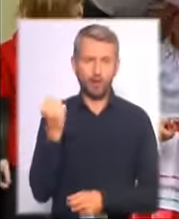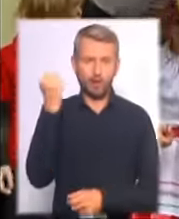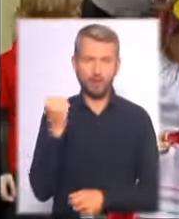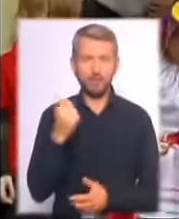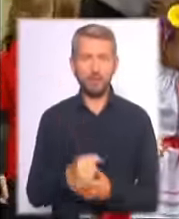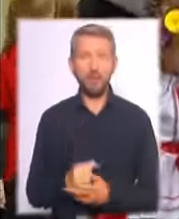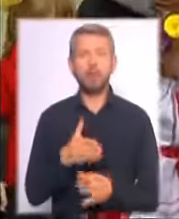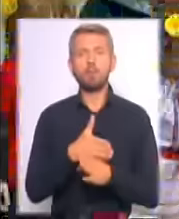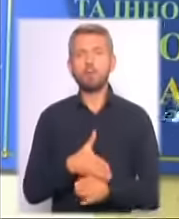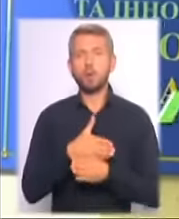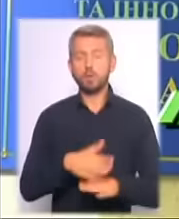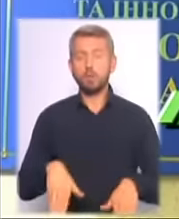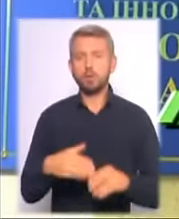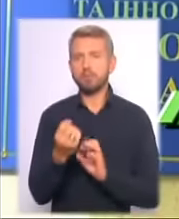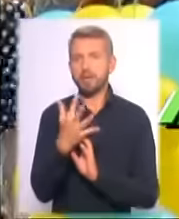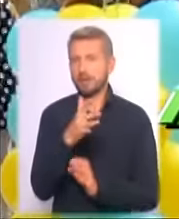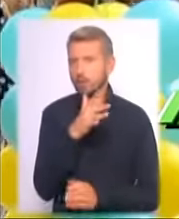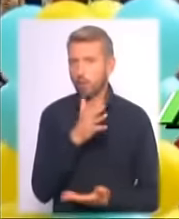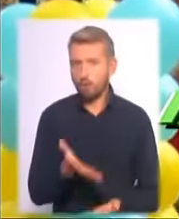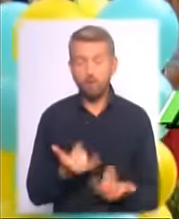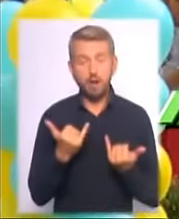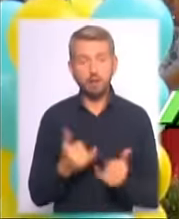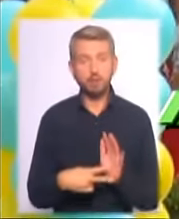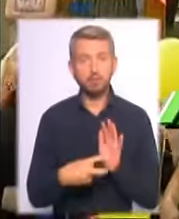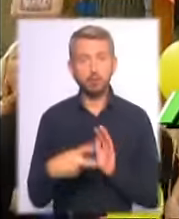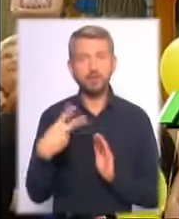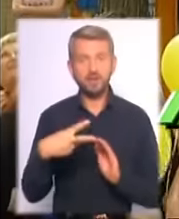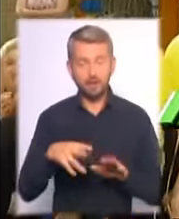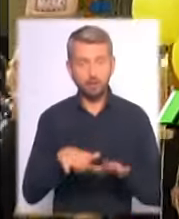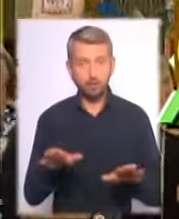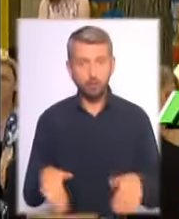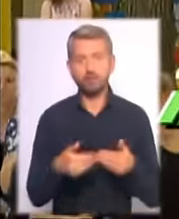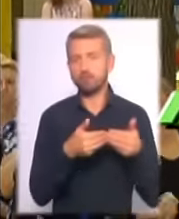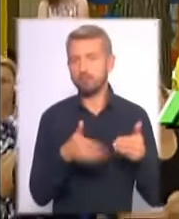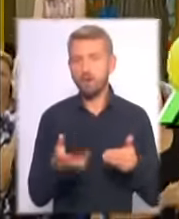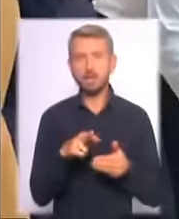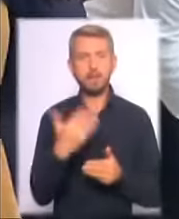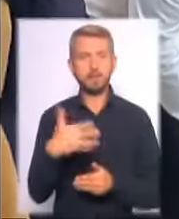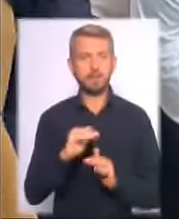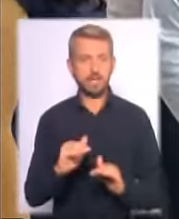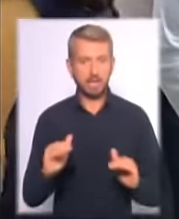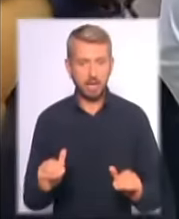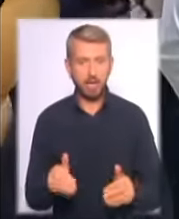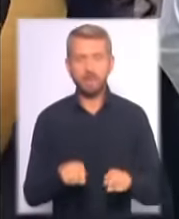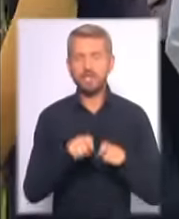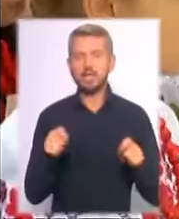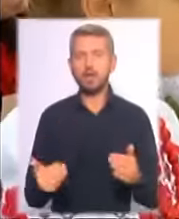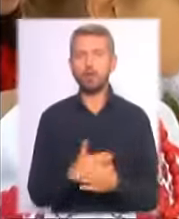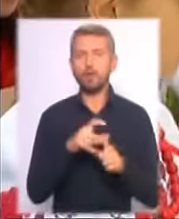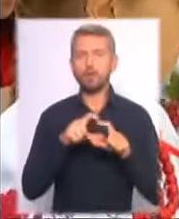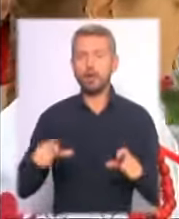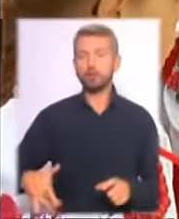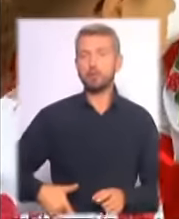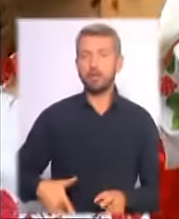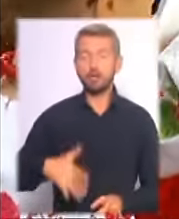Простоя впустку є близько 15 років, а нині 720-й садочок відкрив двері для півсотні дітлахів. Відкриття новенького закладу на